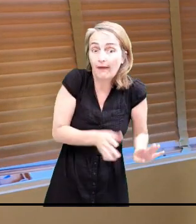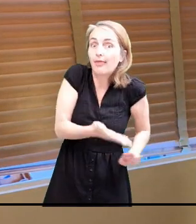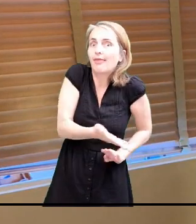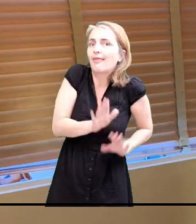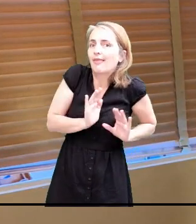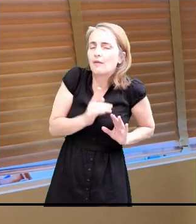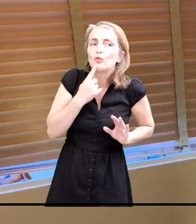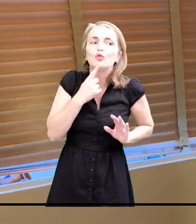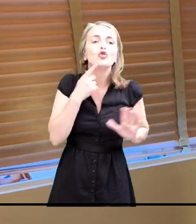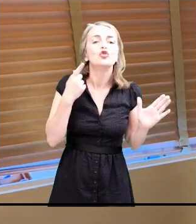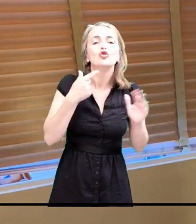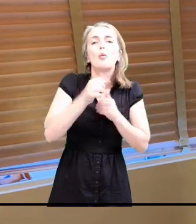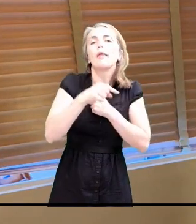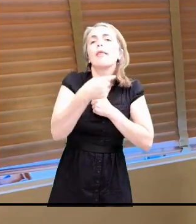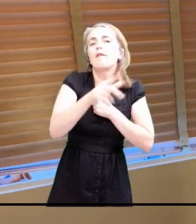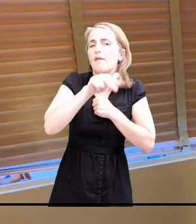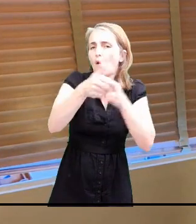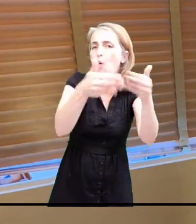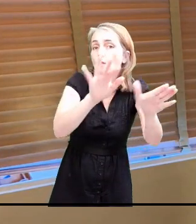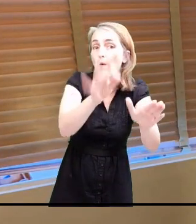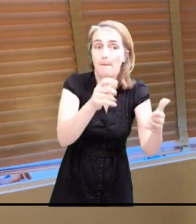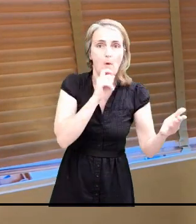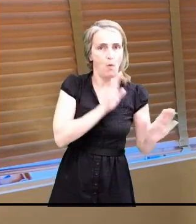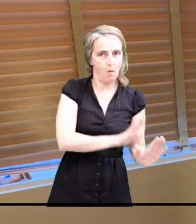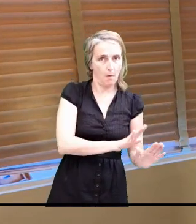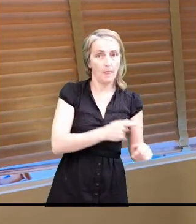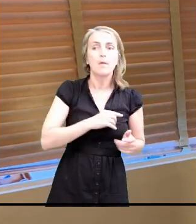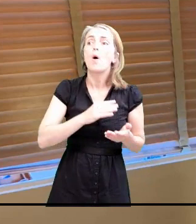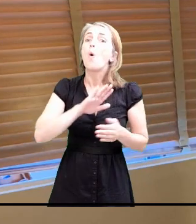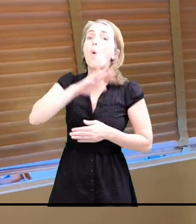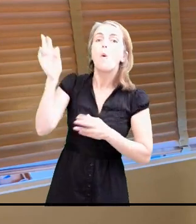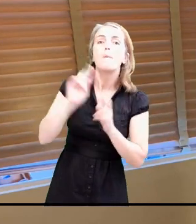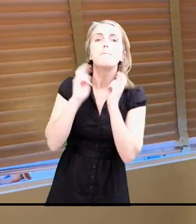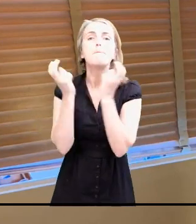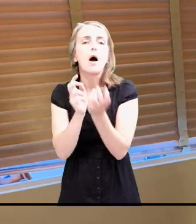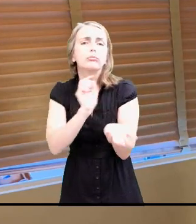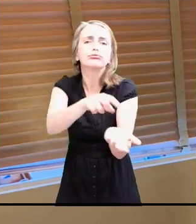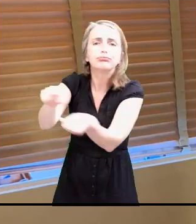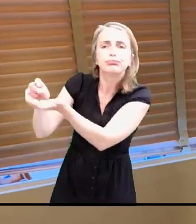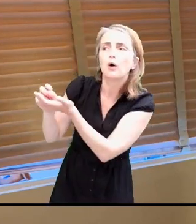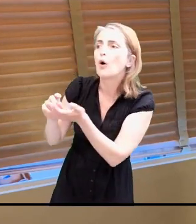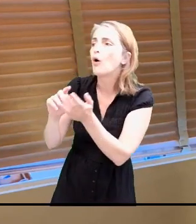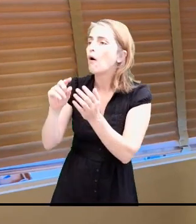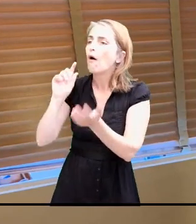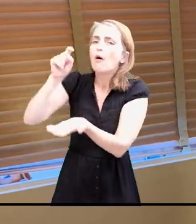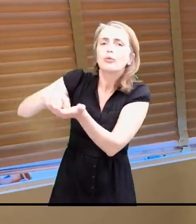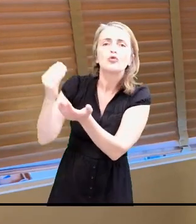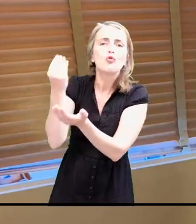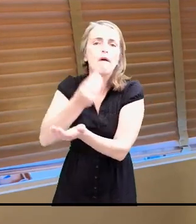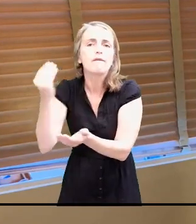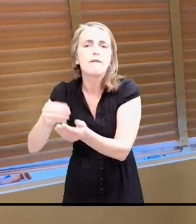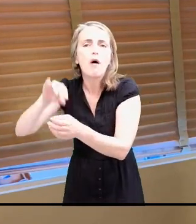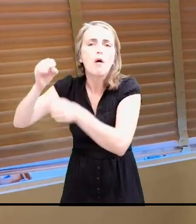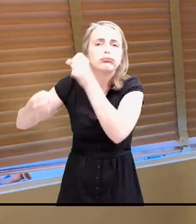Bon, ce week-end, on l'ouvrira courant cette semaine. Par contre, tous les autres parcs vont être ouverts, les structures de jeu pour enfants vont être ouvertes, etc.